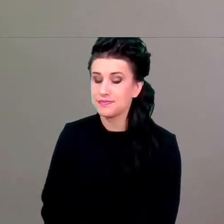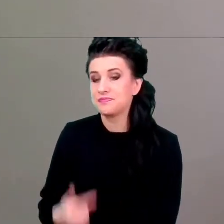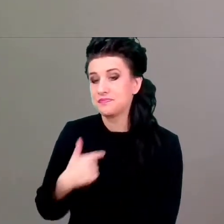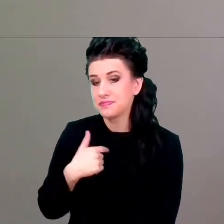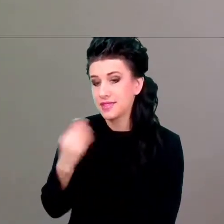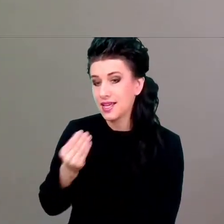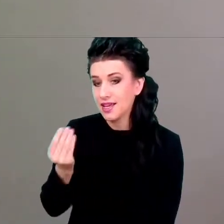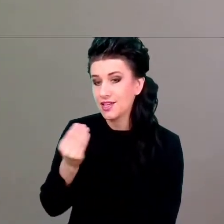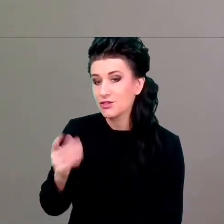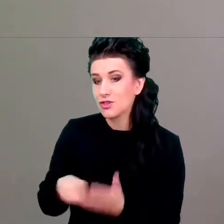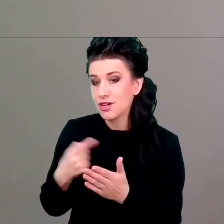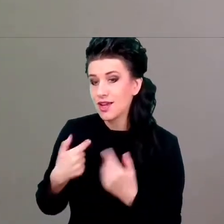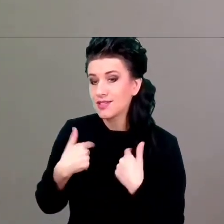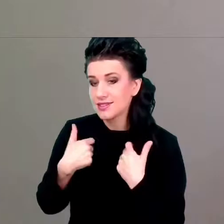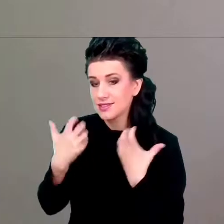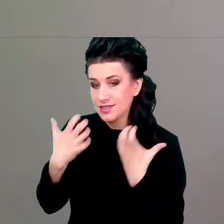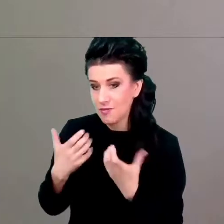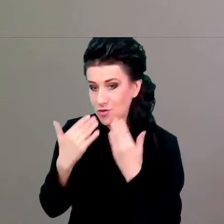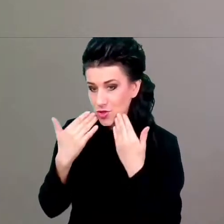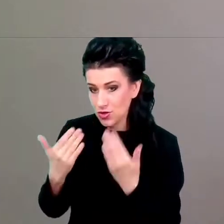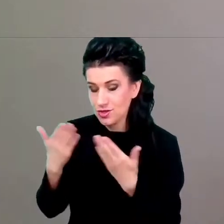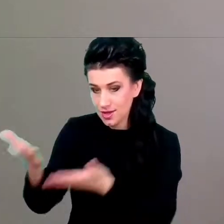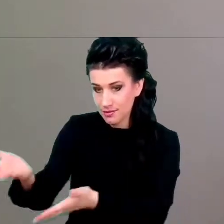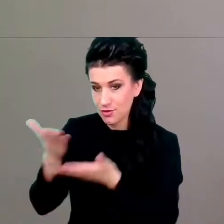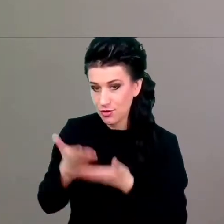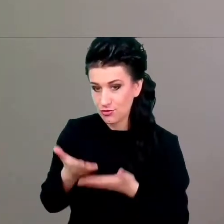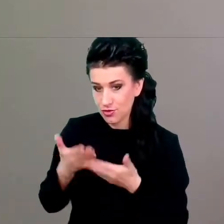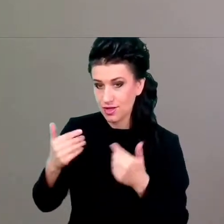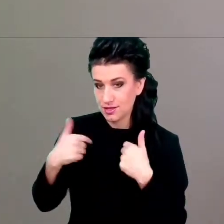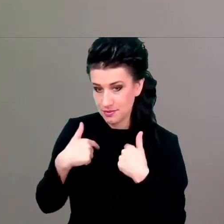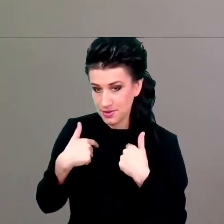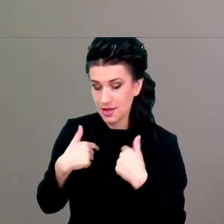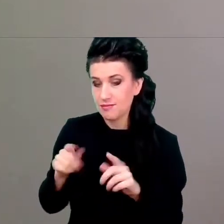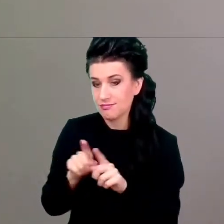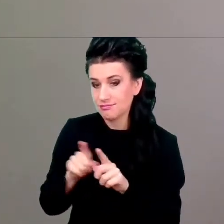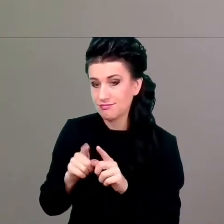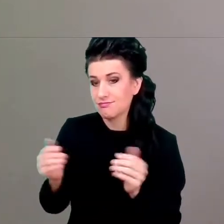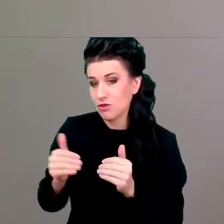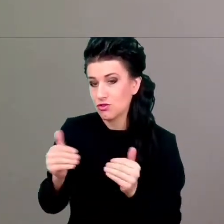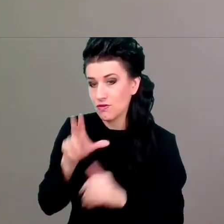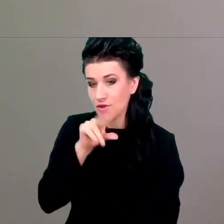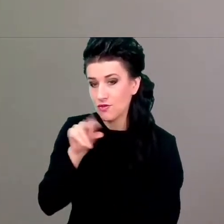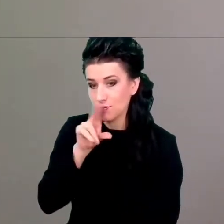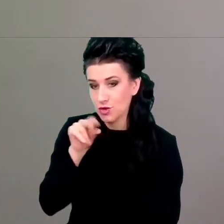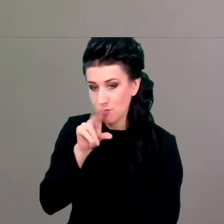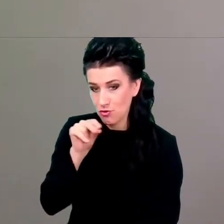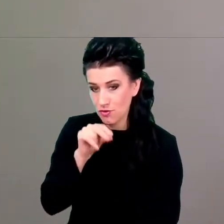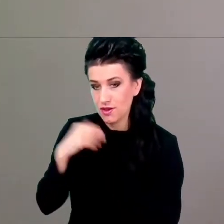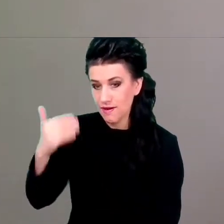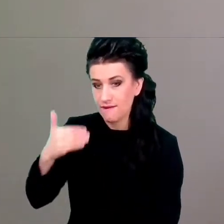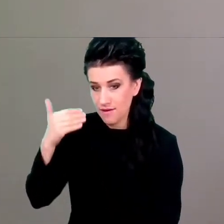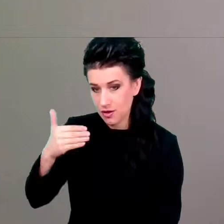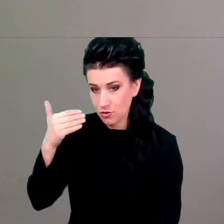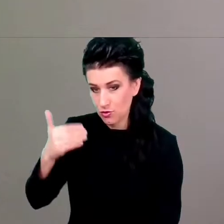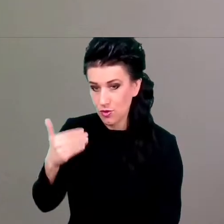bardzo podziękować za zaproszenie mnie i za możliwość wygłoszenia tego wykładu